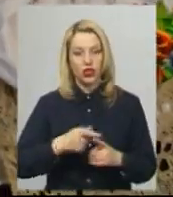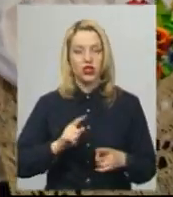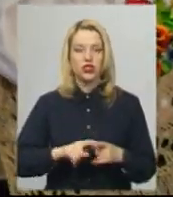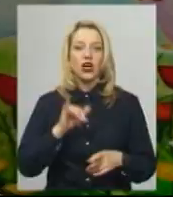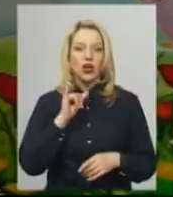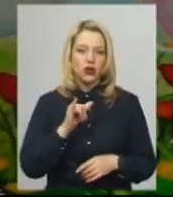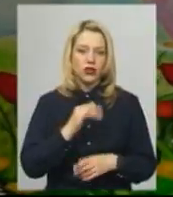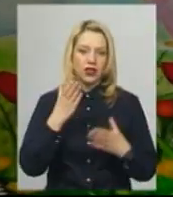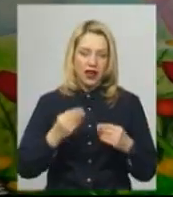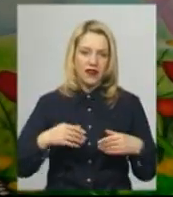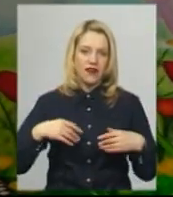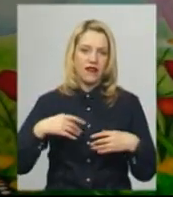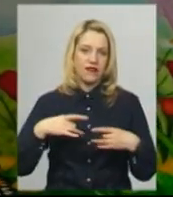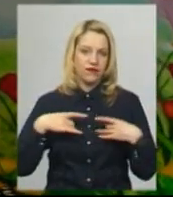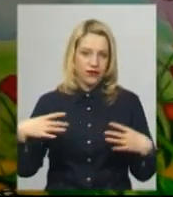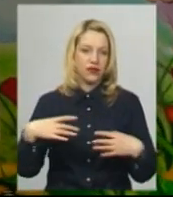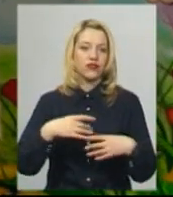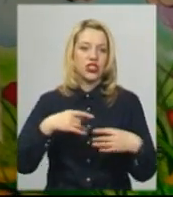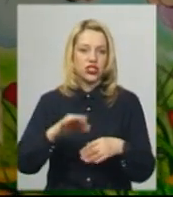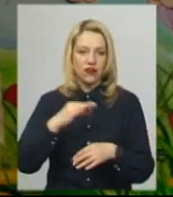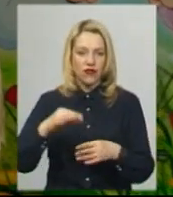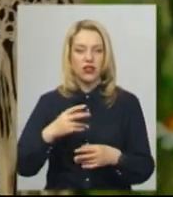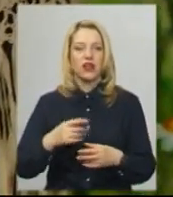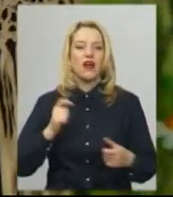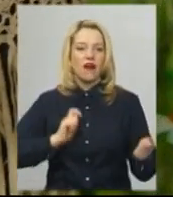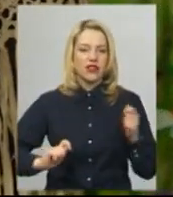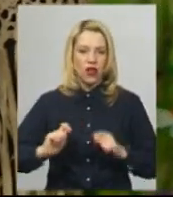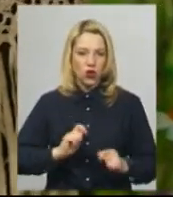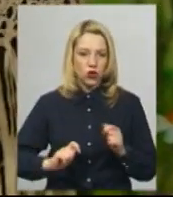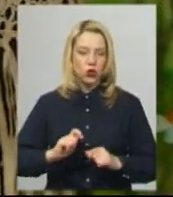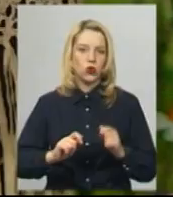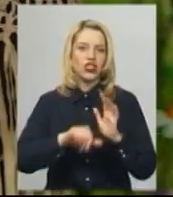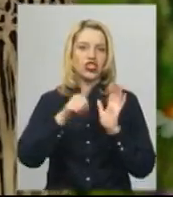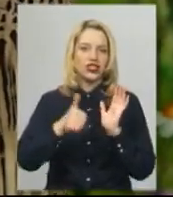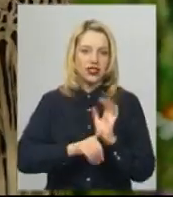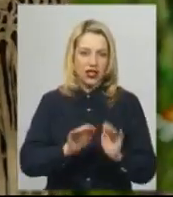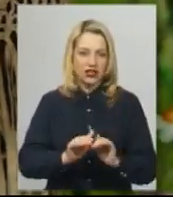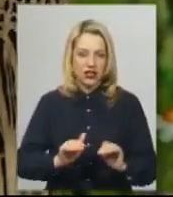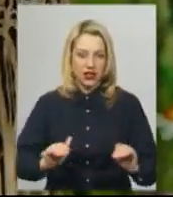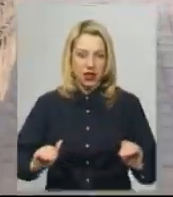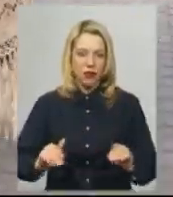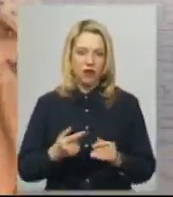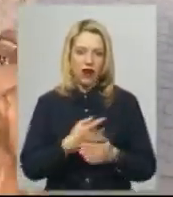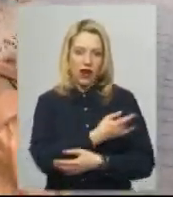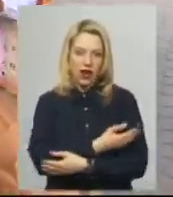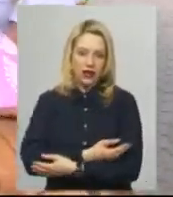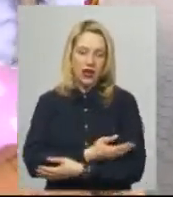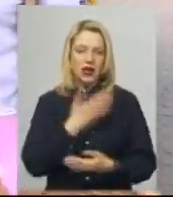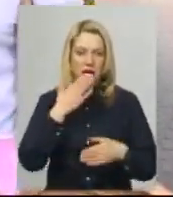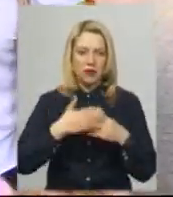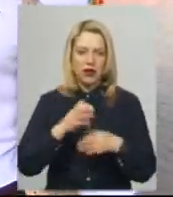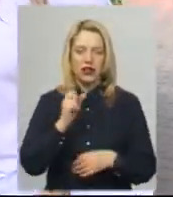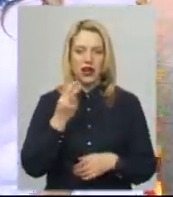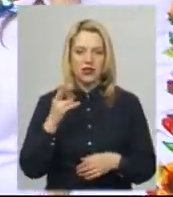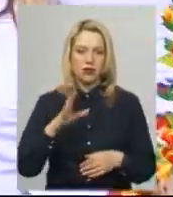день вишиванки вони одягнули в традиційний український одяг 16 немовлят. Перед акцією в обласному пологовому вони побували у